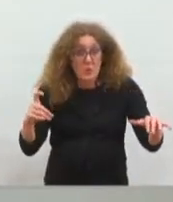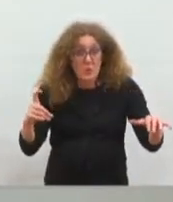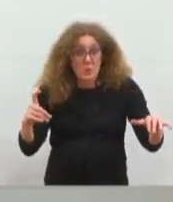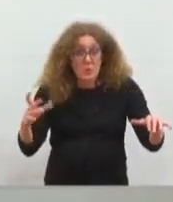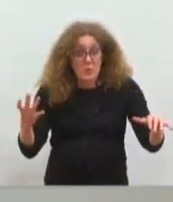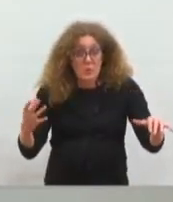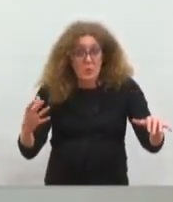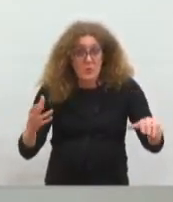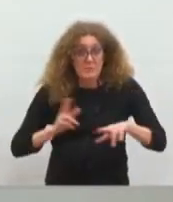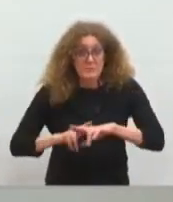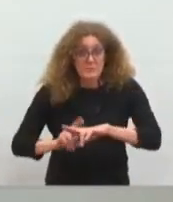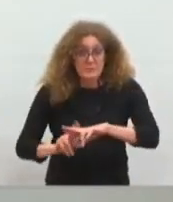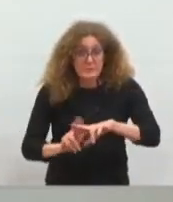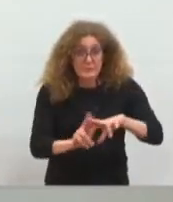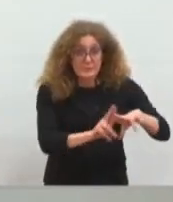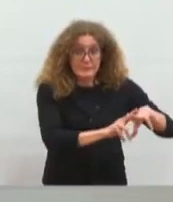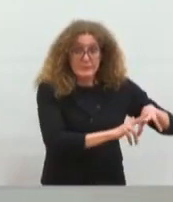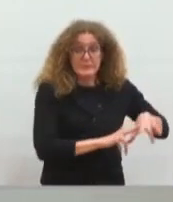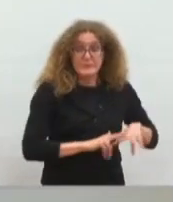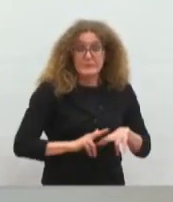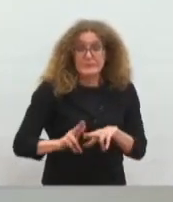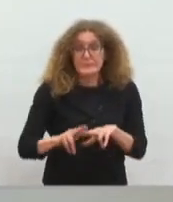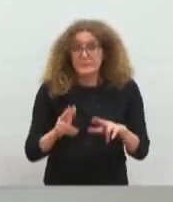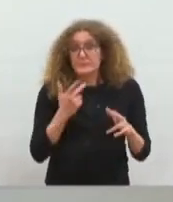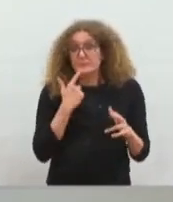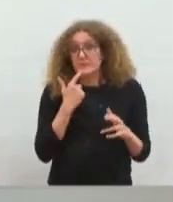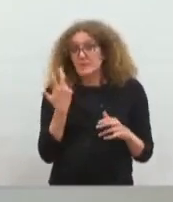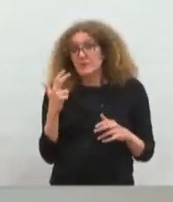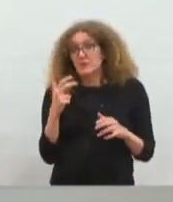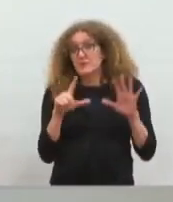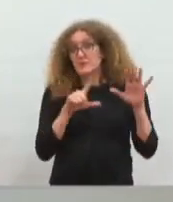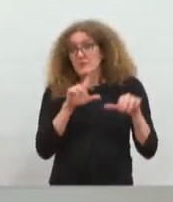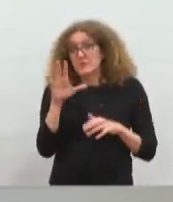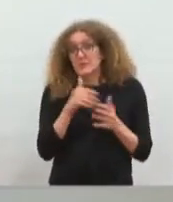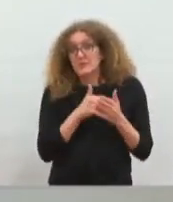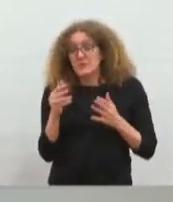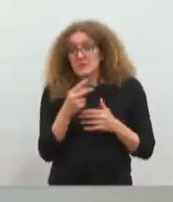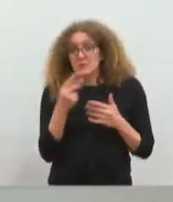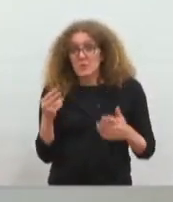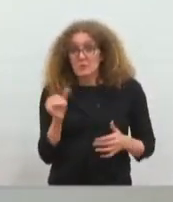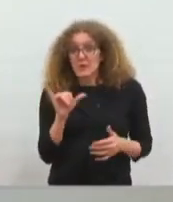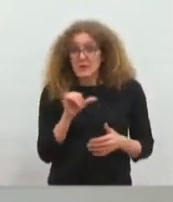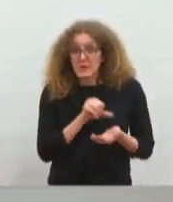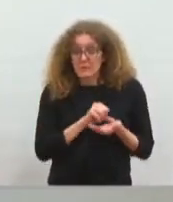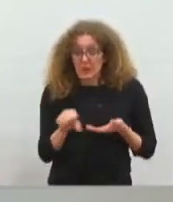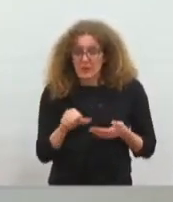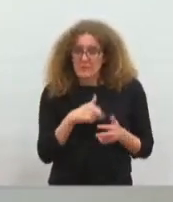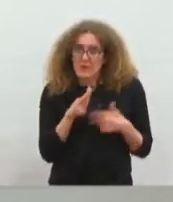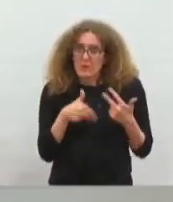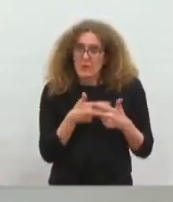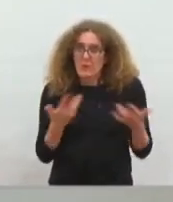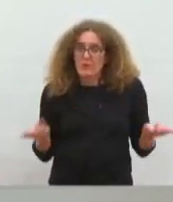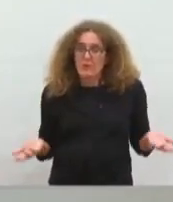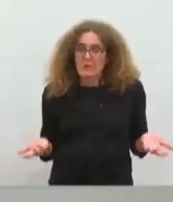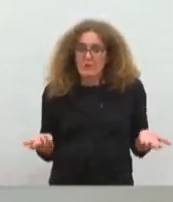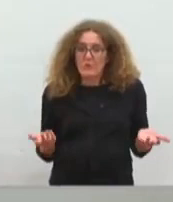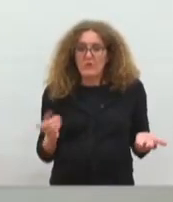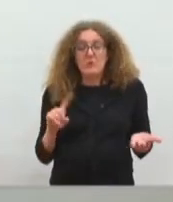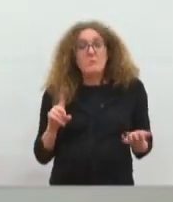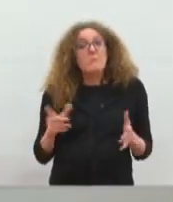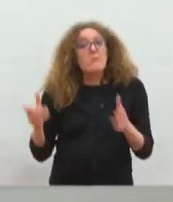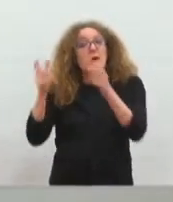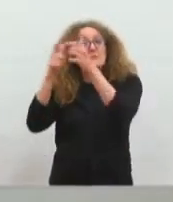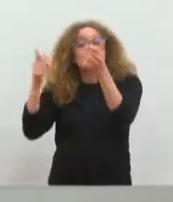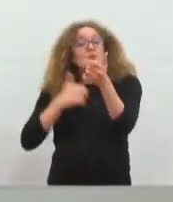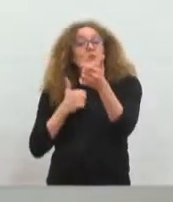375 millions d'euros. Et bien, qui a financé cela ? La métropole. Ce ne sont pas les délégataires